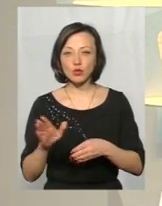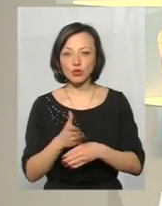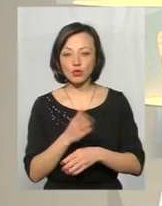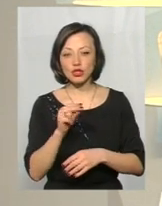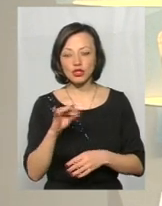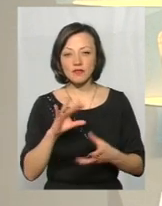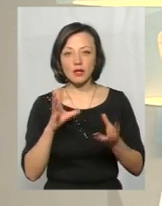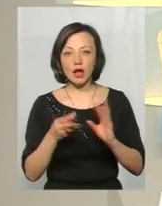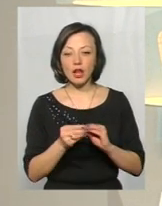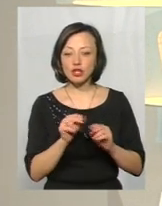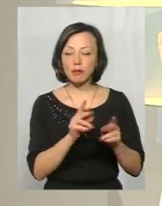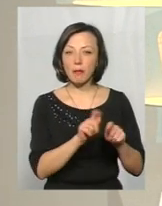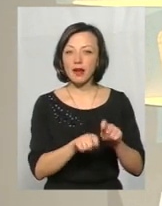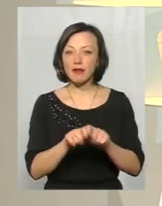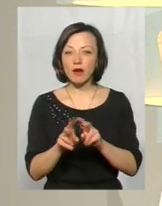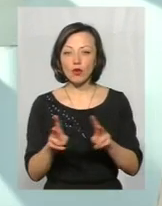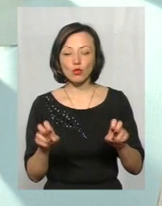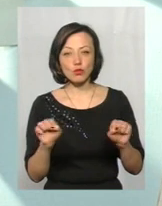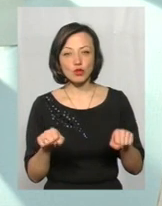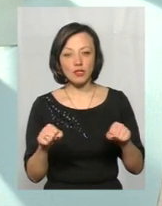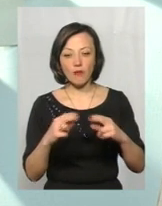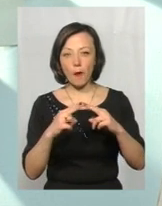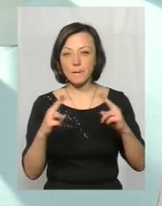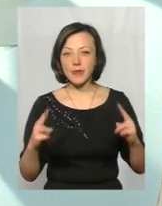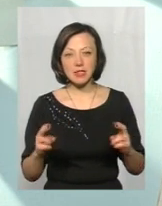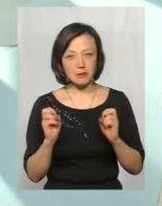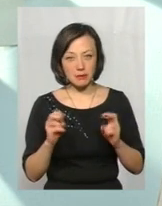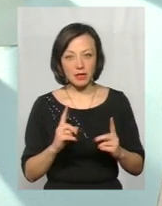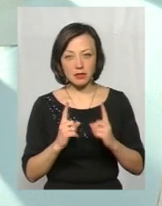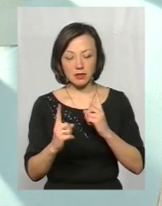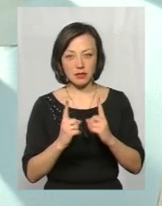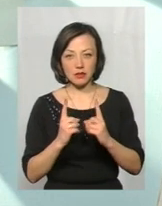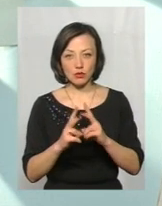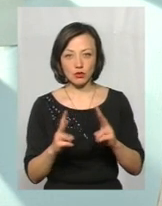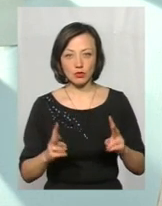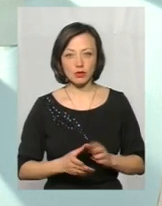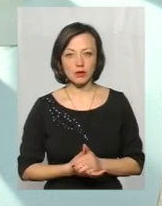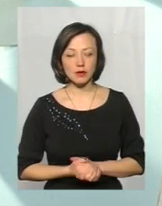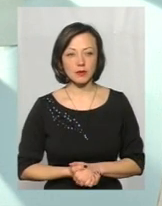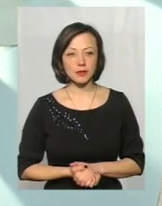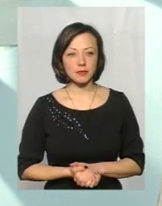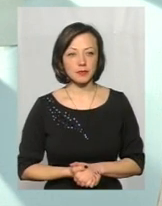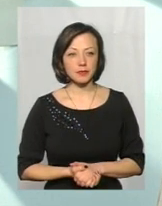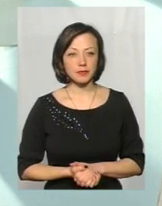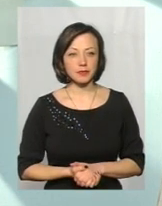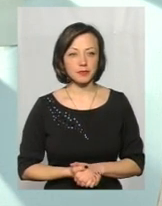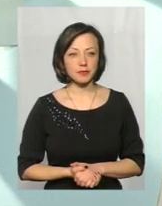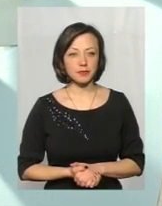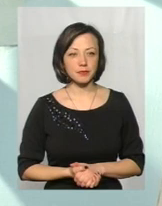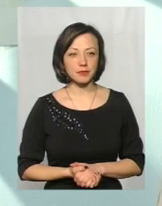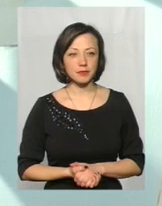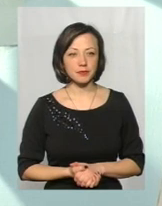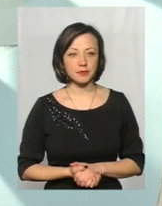взагалі, чи перевіряв хтось, чи, можливо, міст взагалі небезпечний для того, щоб там хтось зараз пересувався курсу?